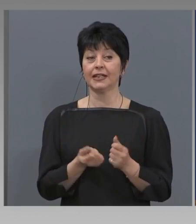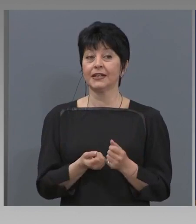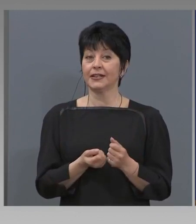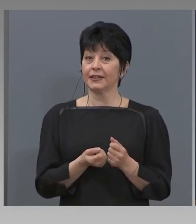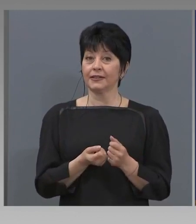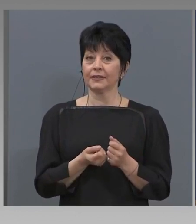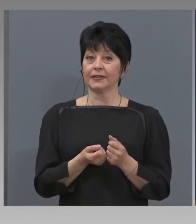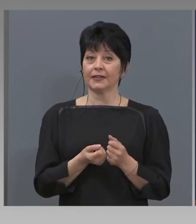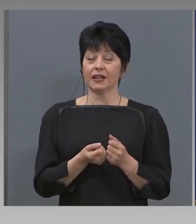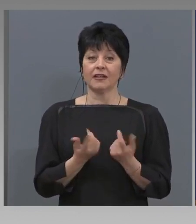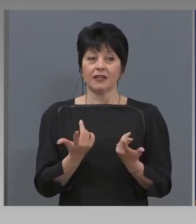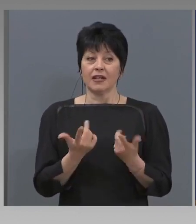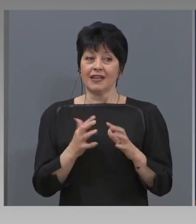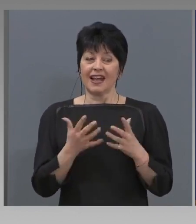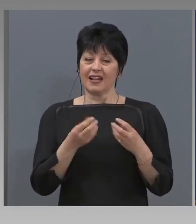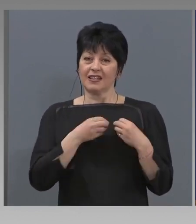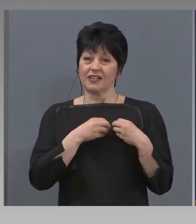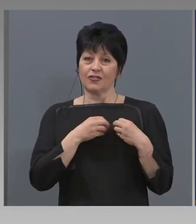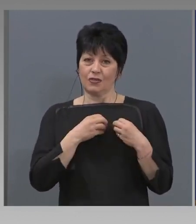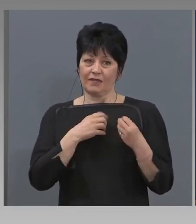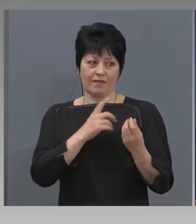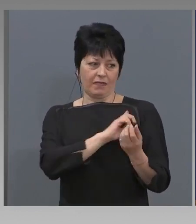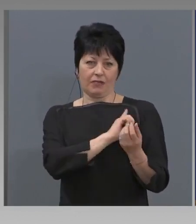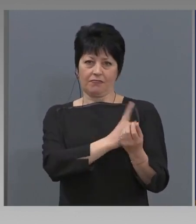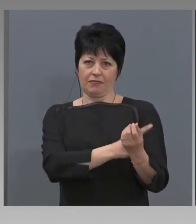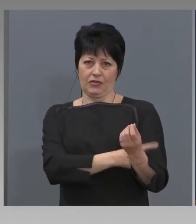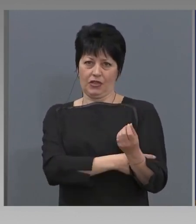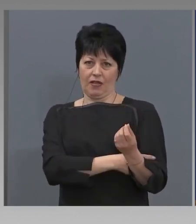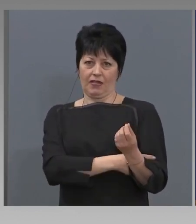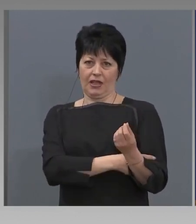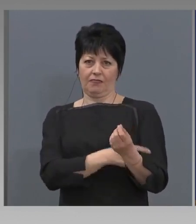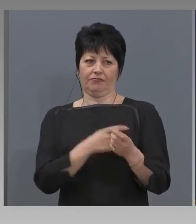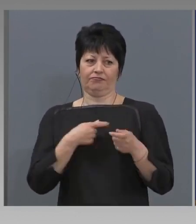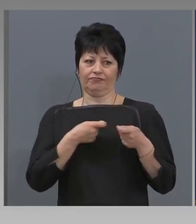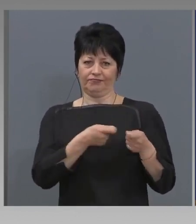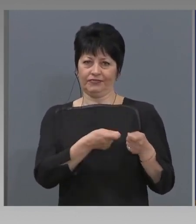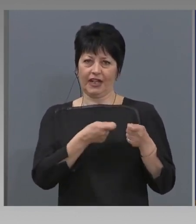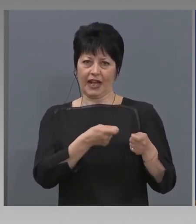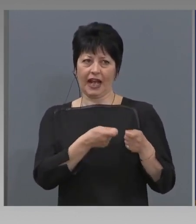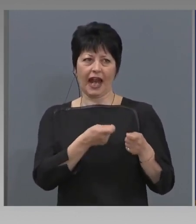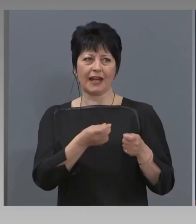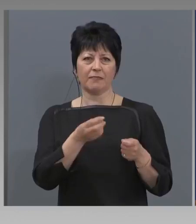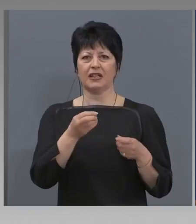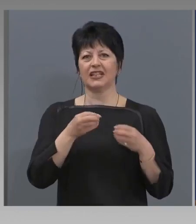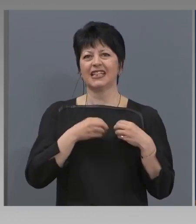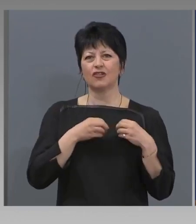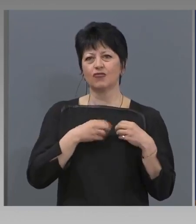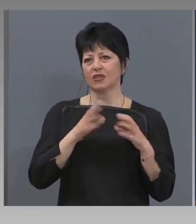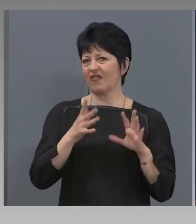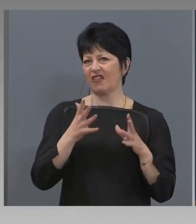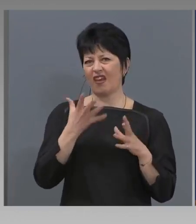Някакси се чувстваме много силни да накараме някой да се чувстват зле.